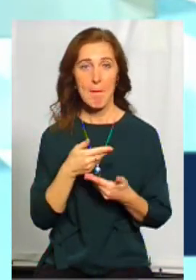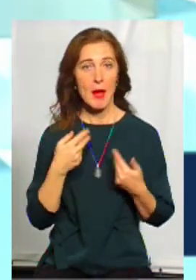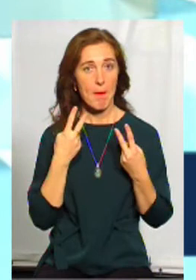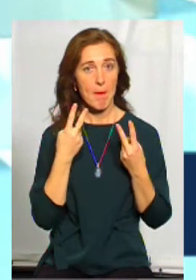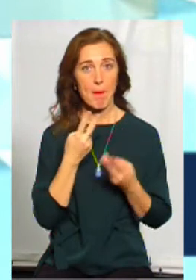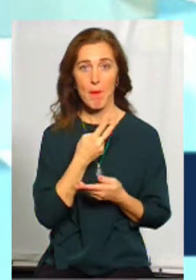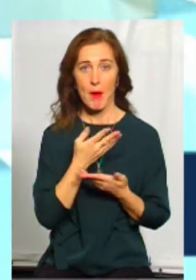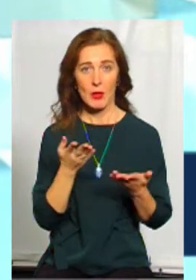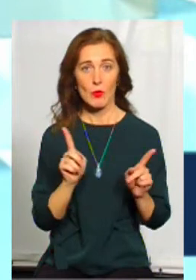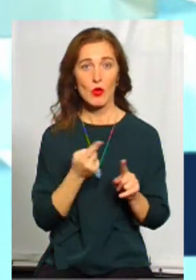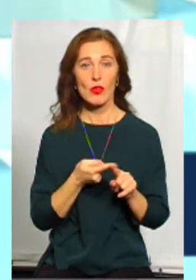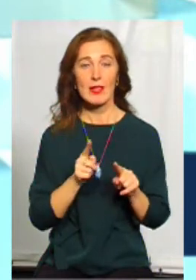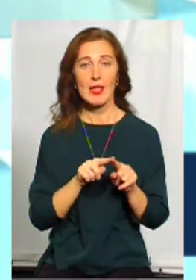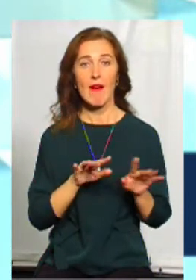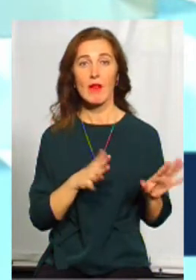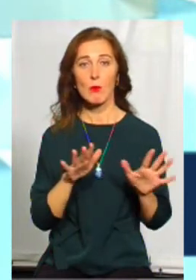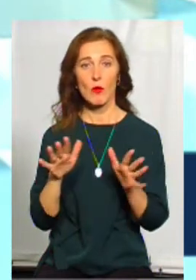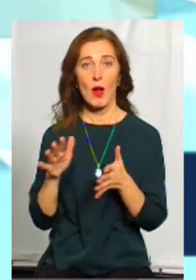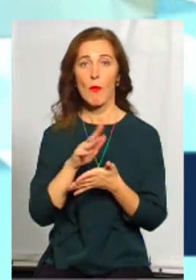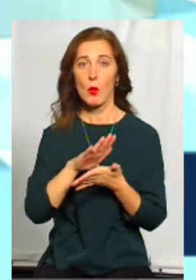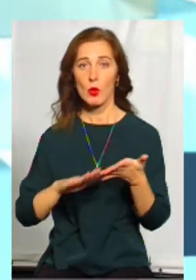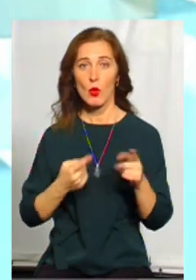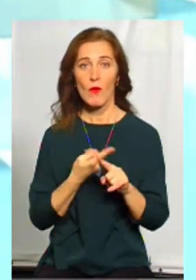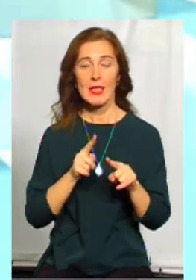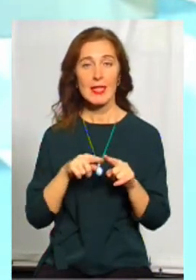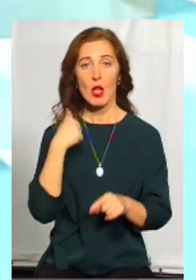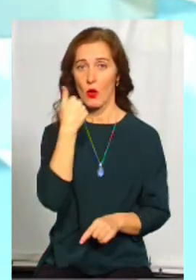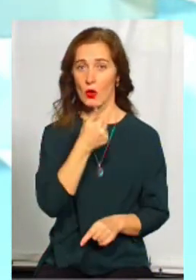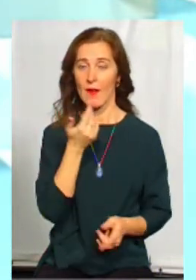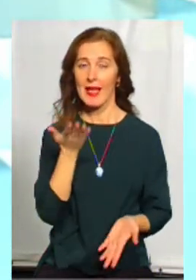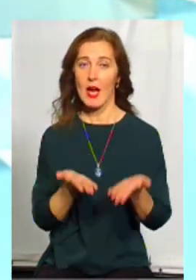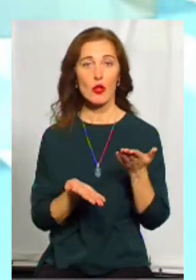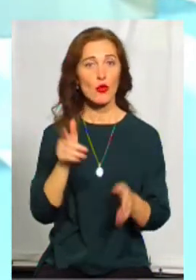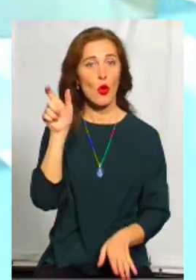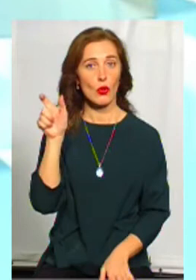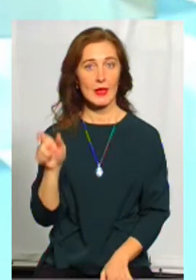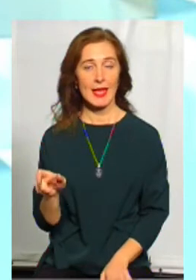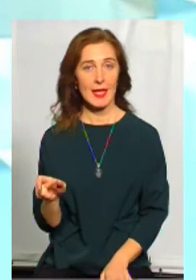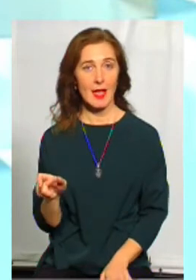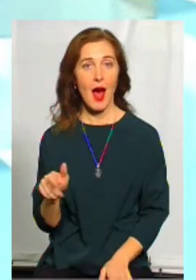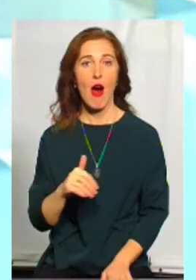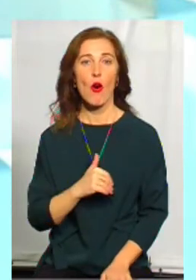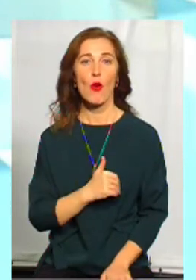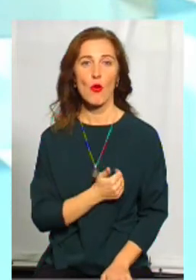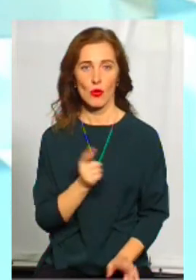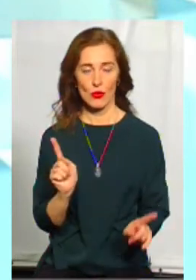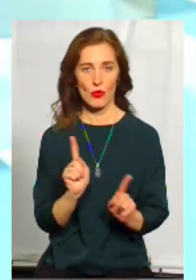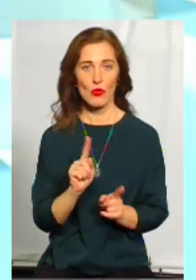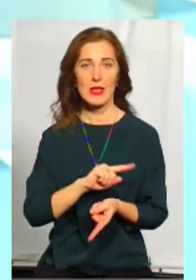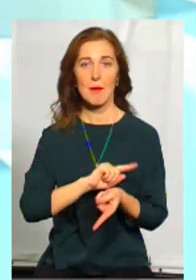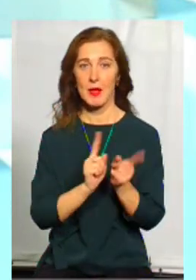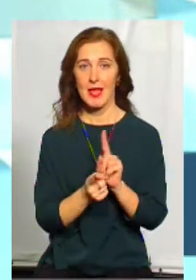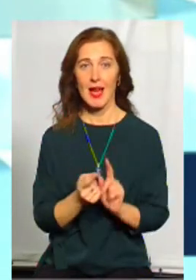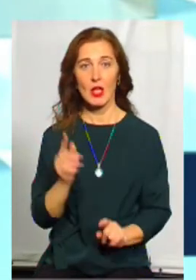що це відбувається впродовж цих років. І якщо людина хоче щось міняти,